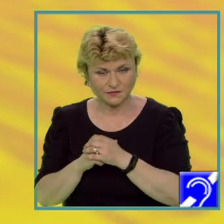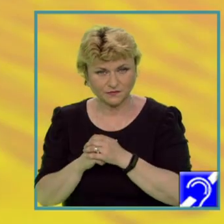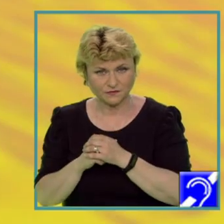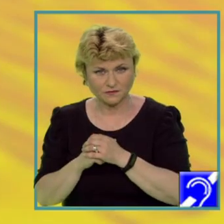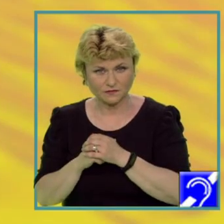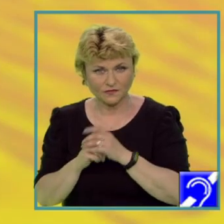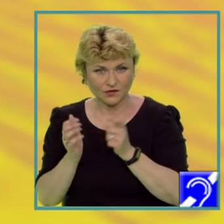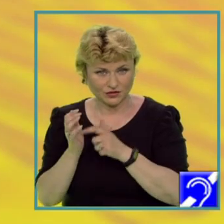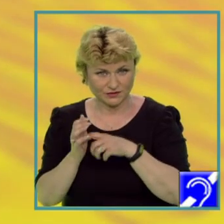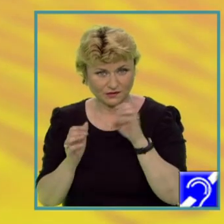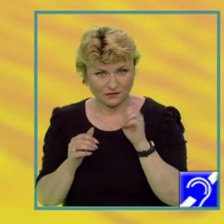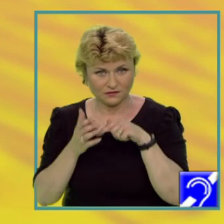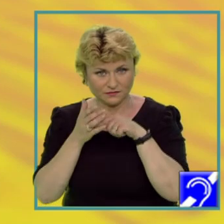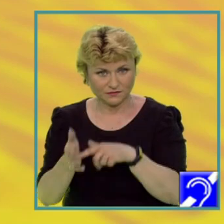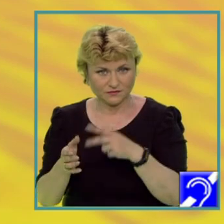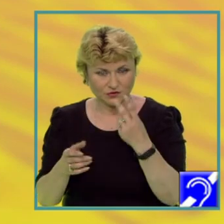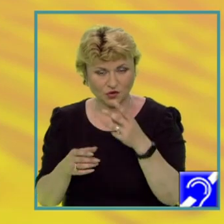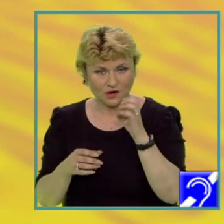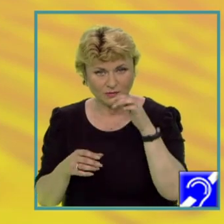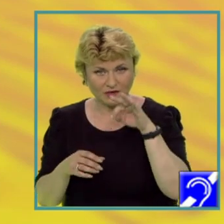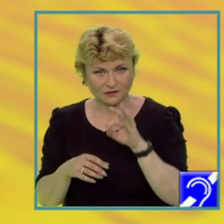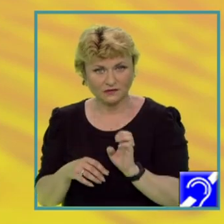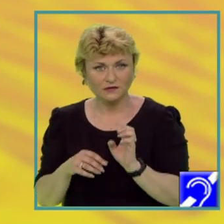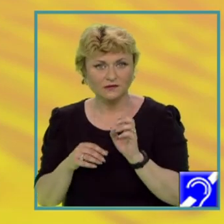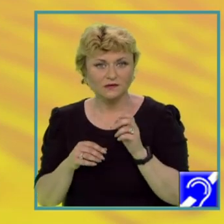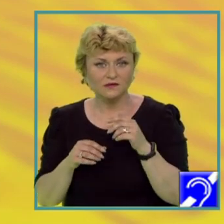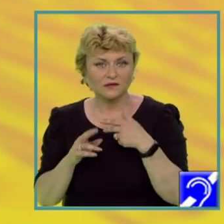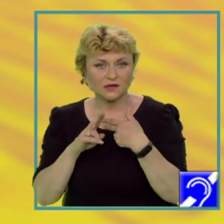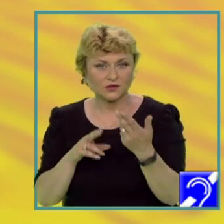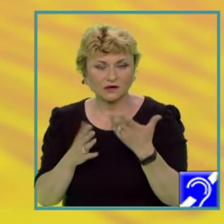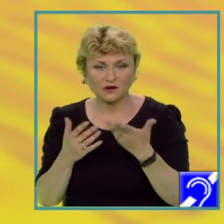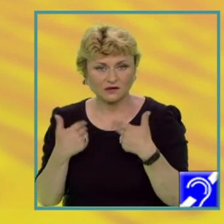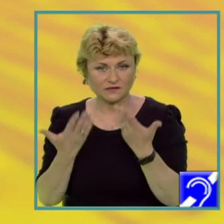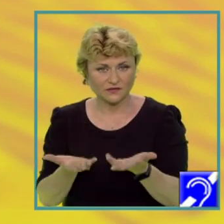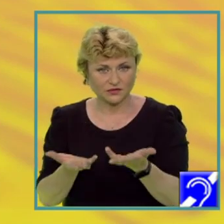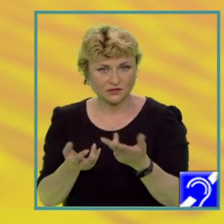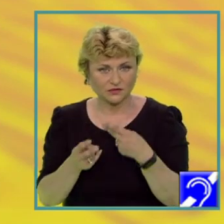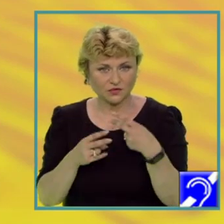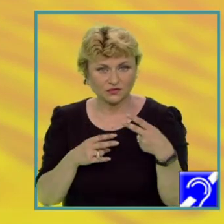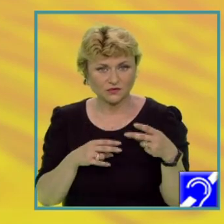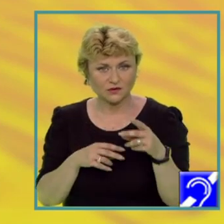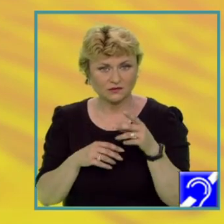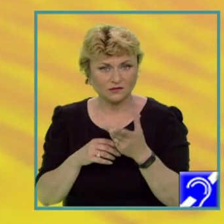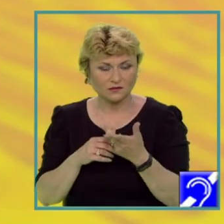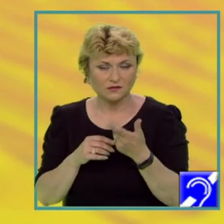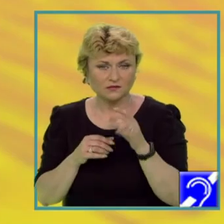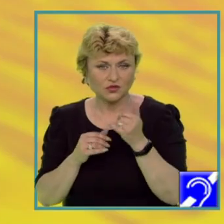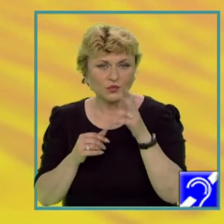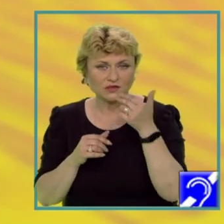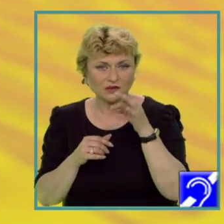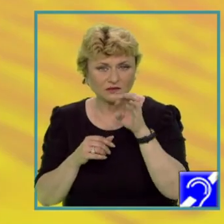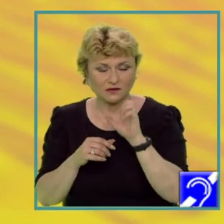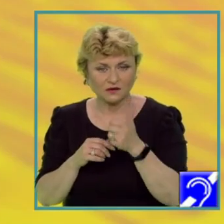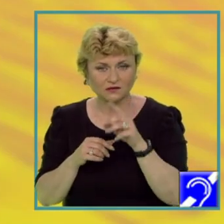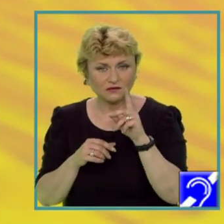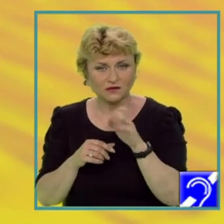Cerința E. Prezentați două elemente, premize naturale, care favorizează cultivarea cerealelor în unitatea de relief, marcată pe